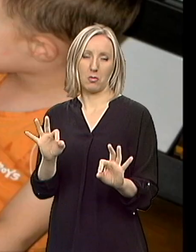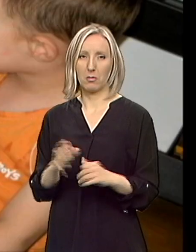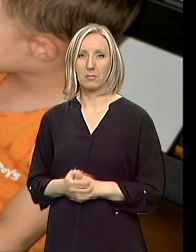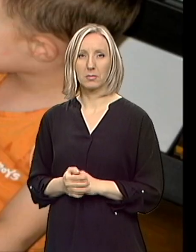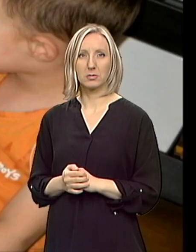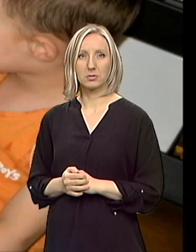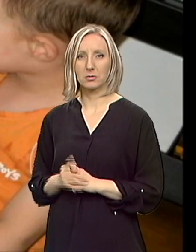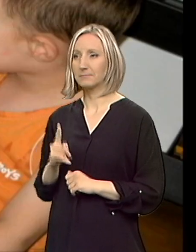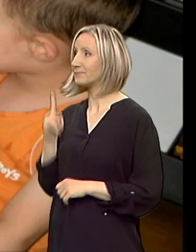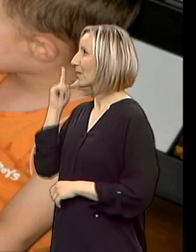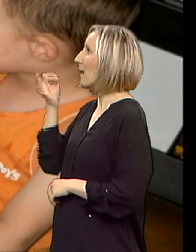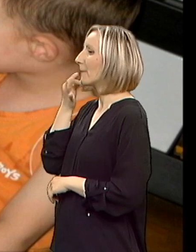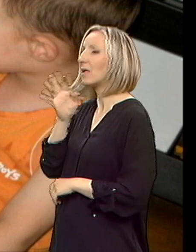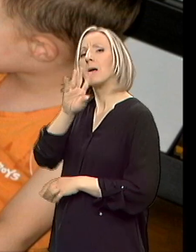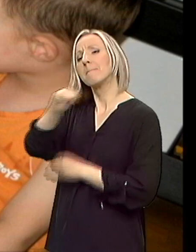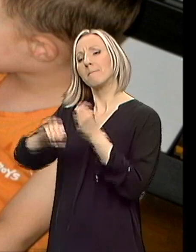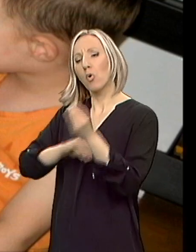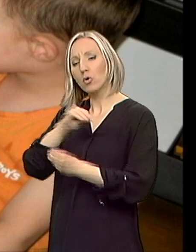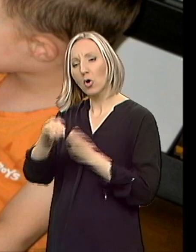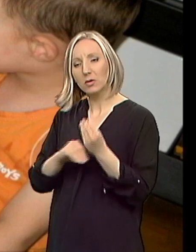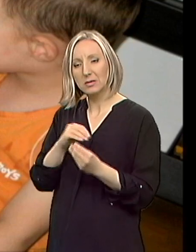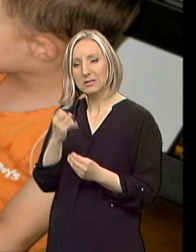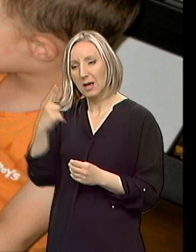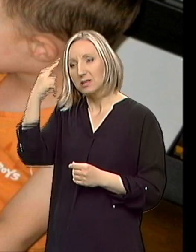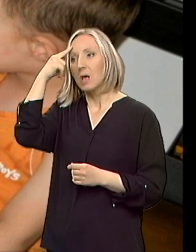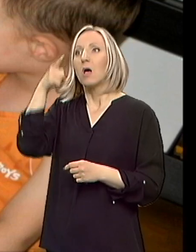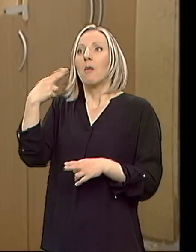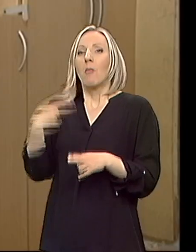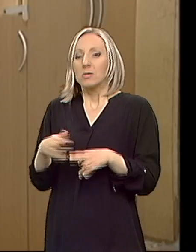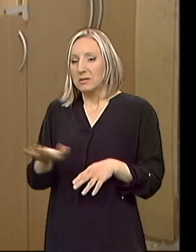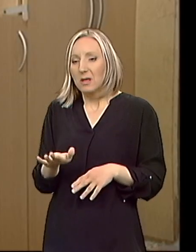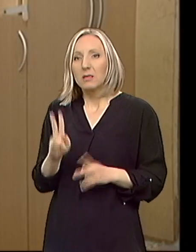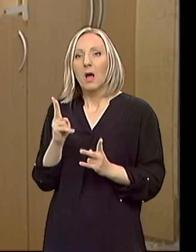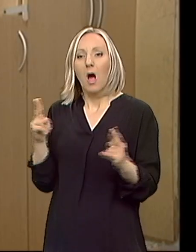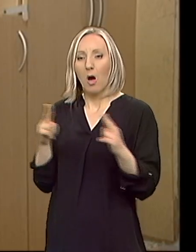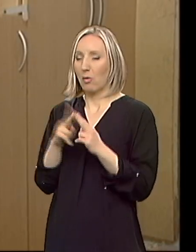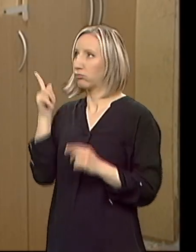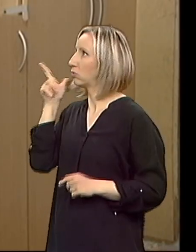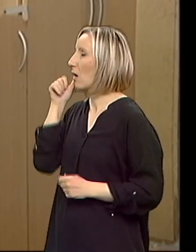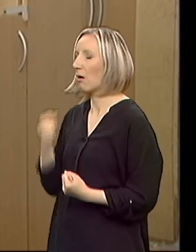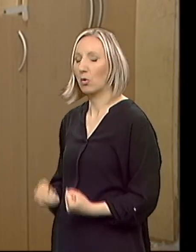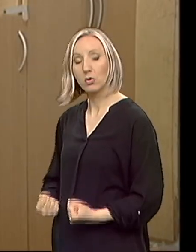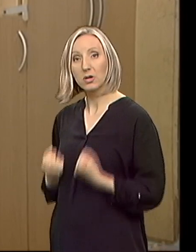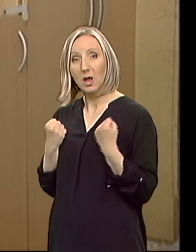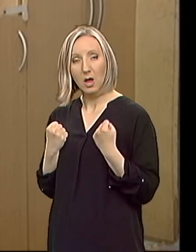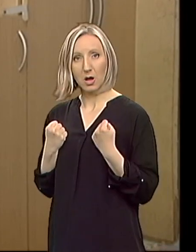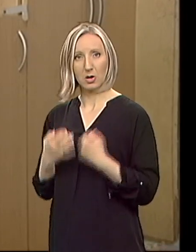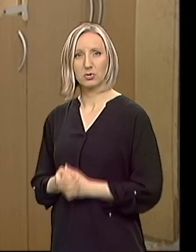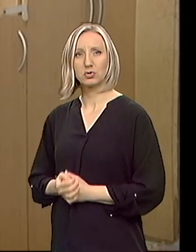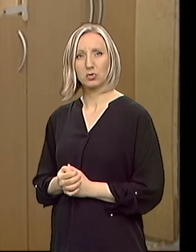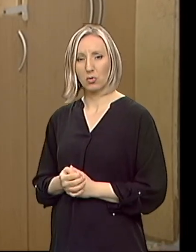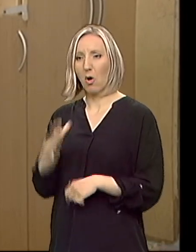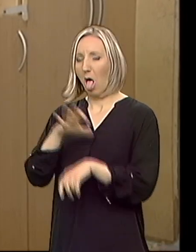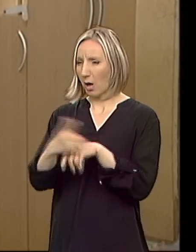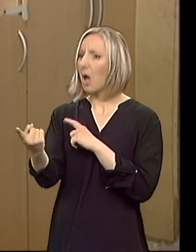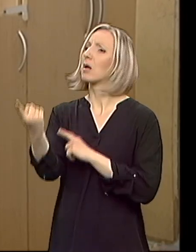ste se vi, kao porodica, suočili sa tom dijagnozom? Pa, jako teško. Mislim, u smislu da ti lekari